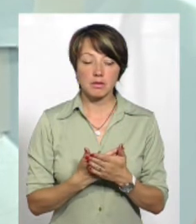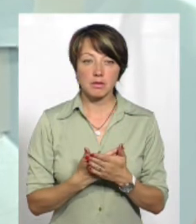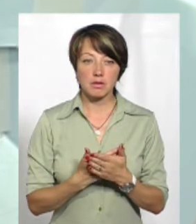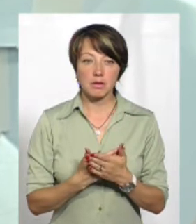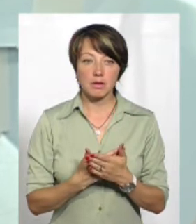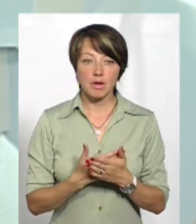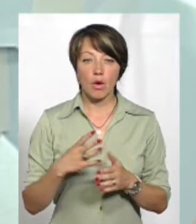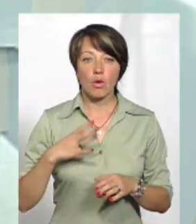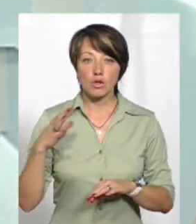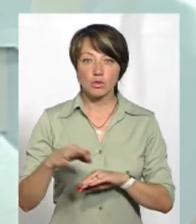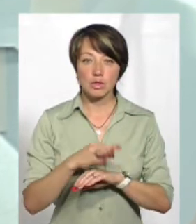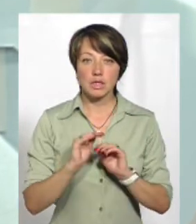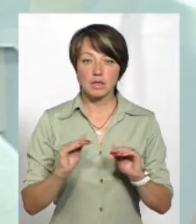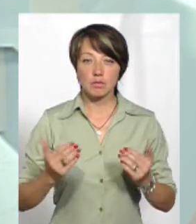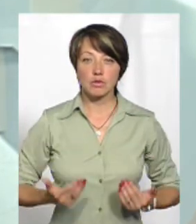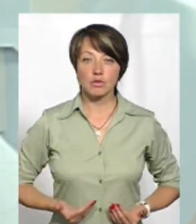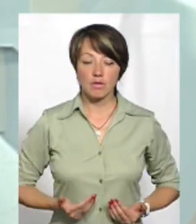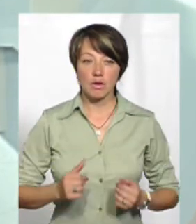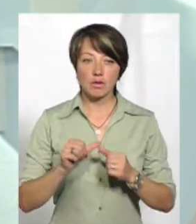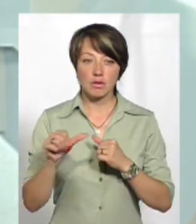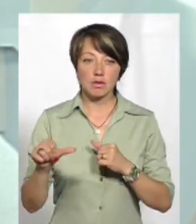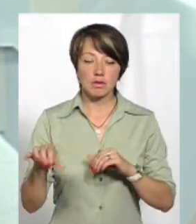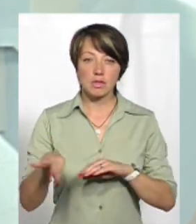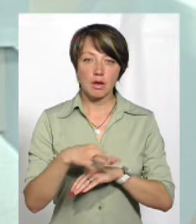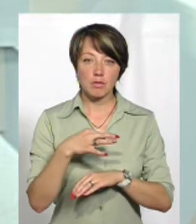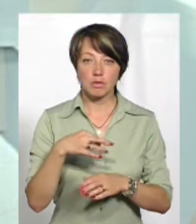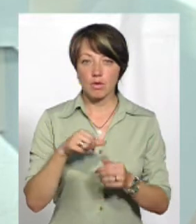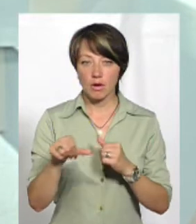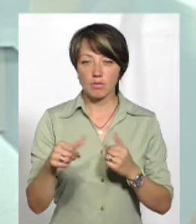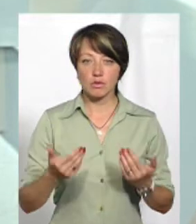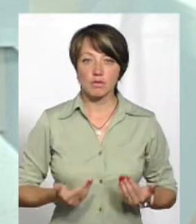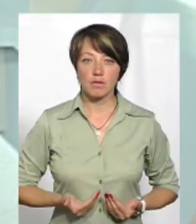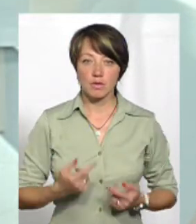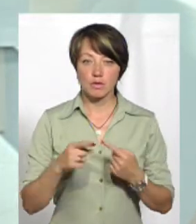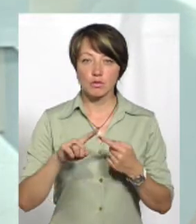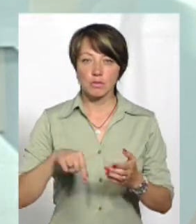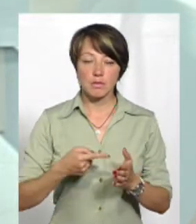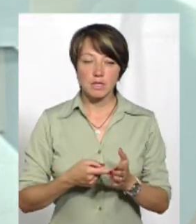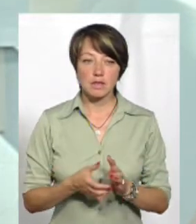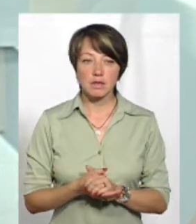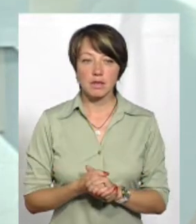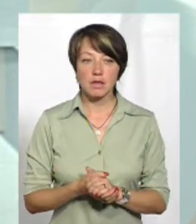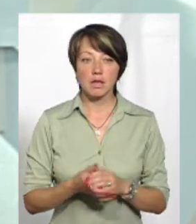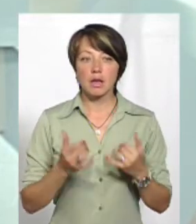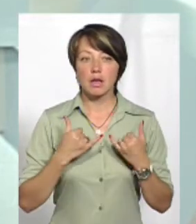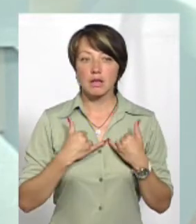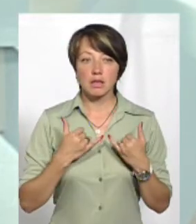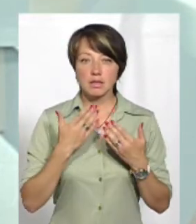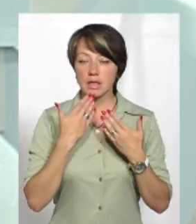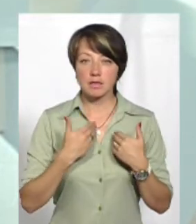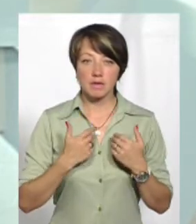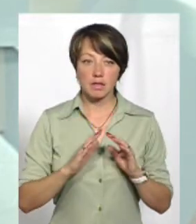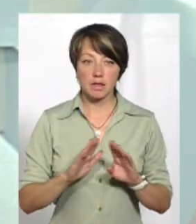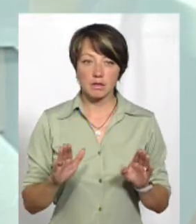А колишня дружина і діти проживають, вже вона вийшла заміж окремо і проживає десь в іншому місці, і до нас практично не